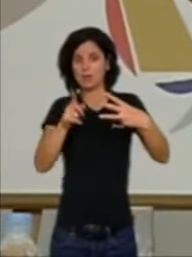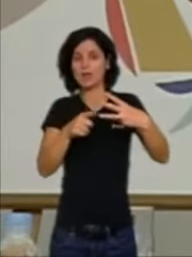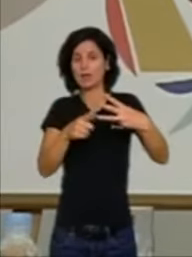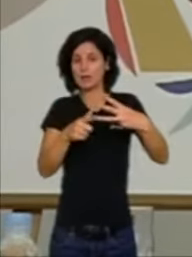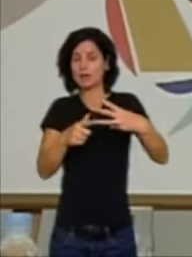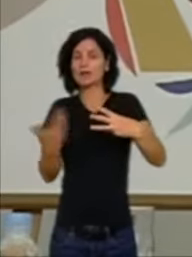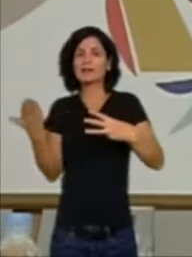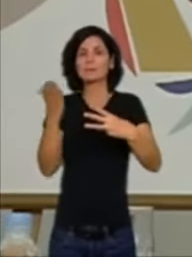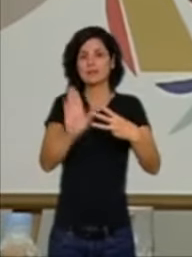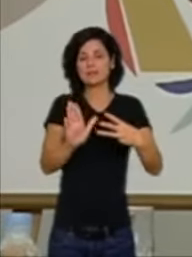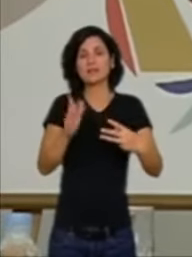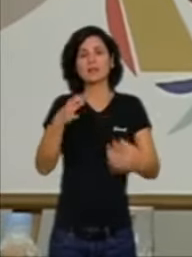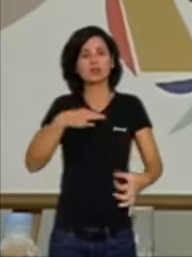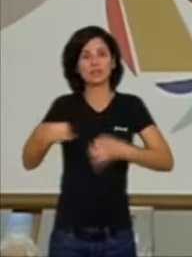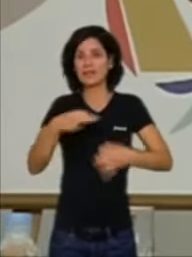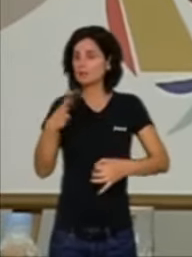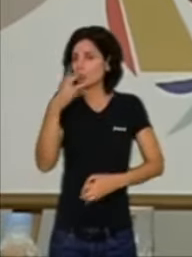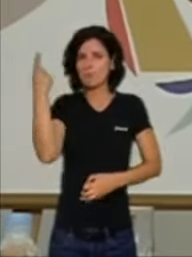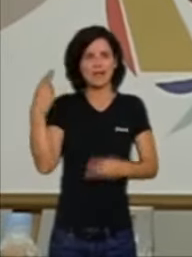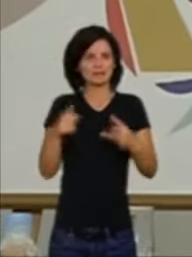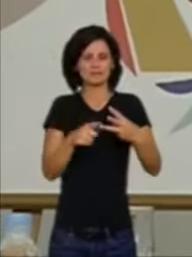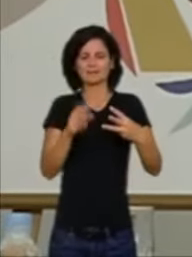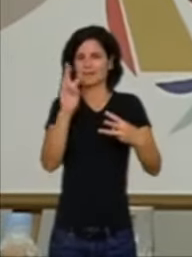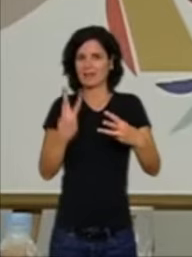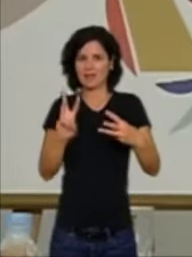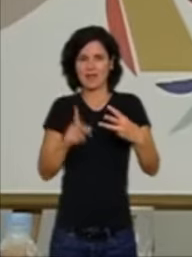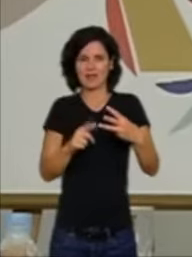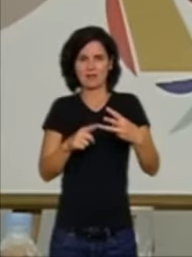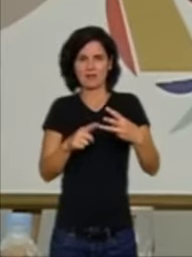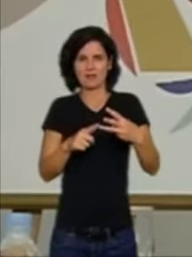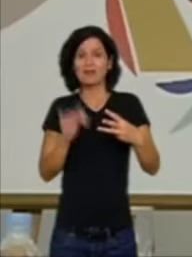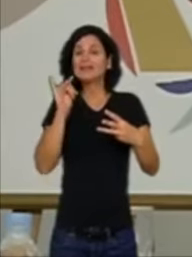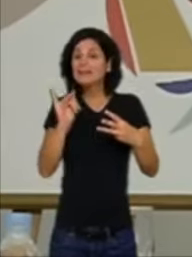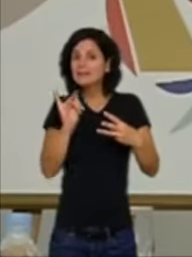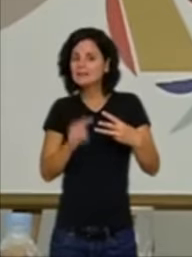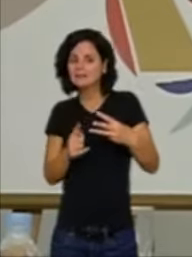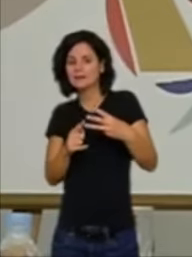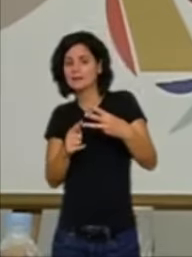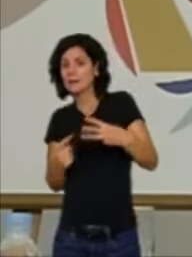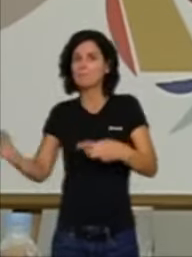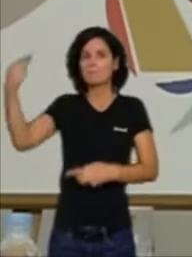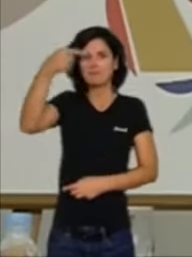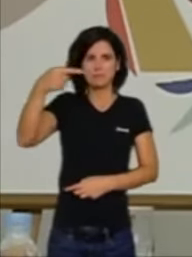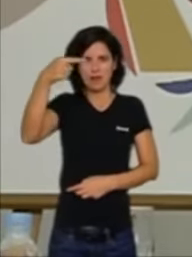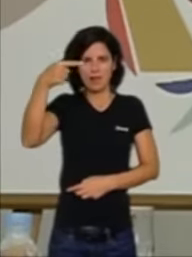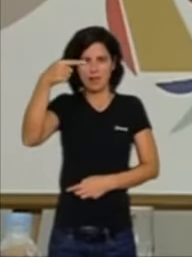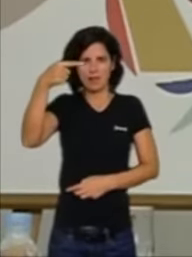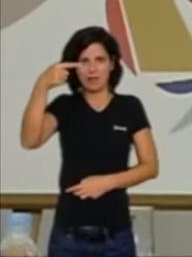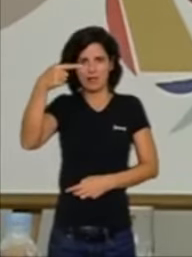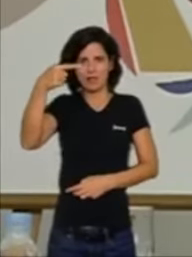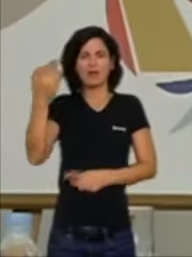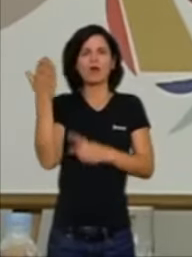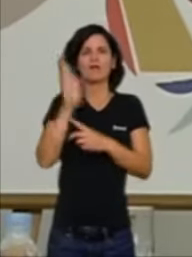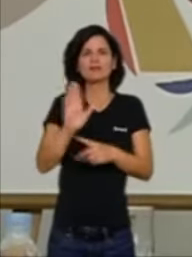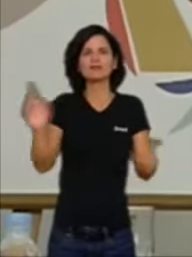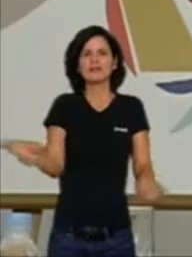representacions de teatre, i la primera comunitat que té oferta de concerts de música